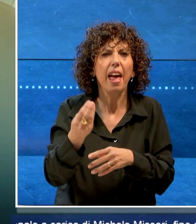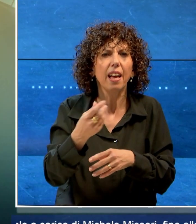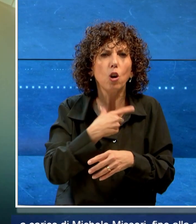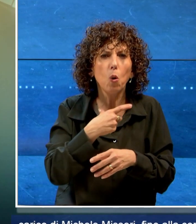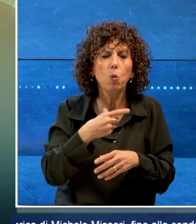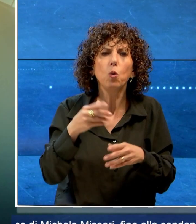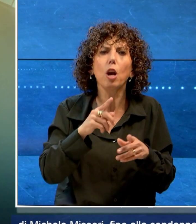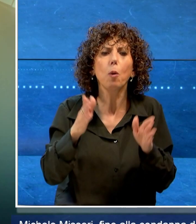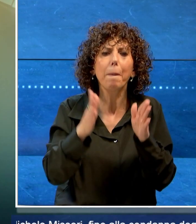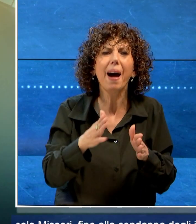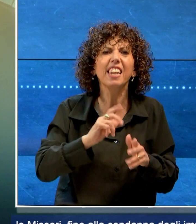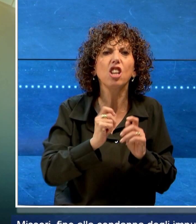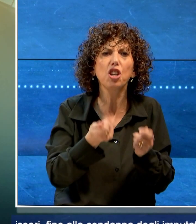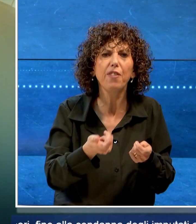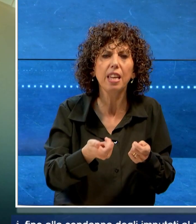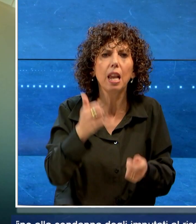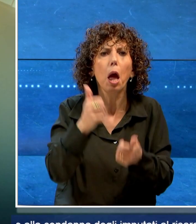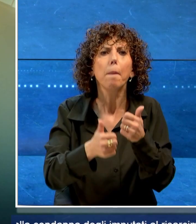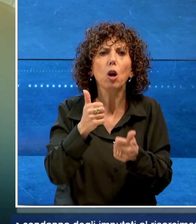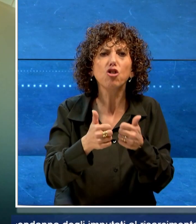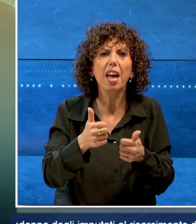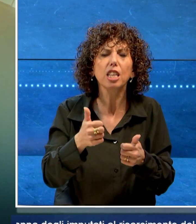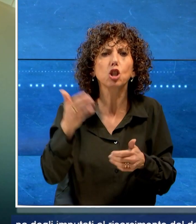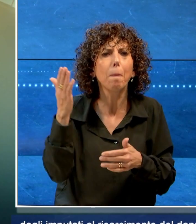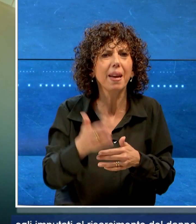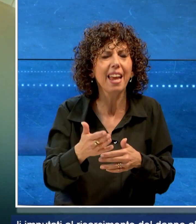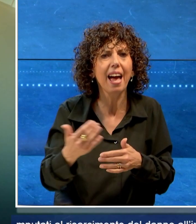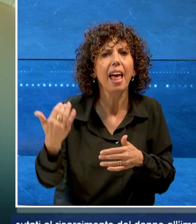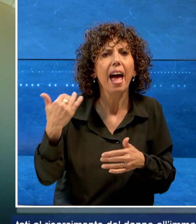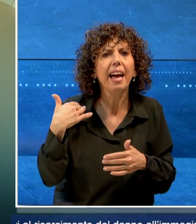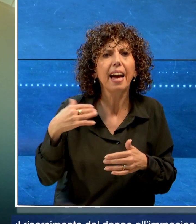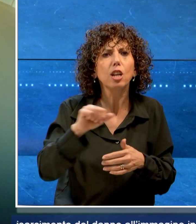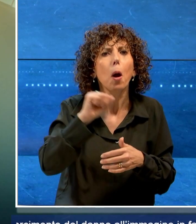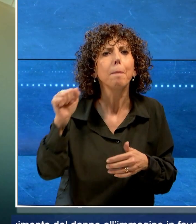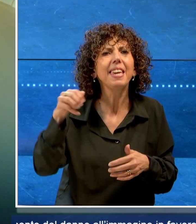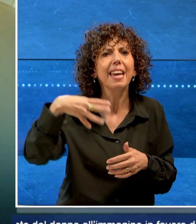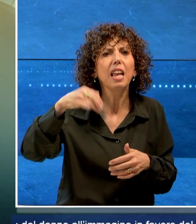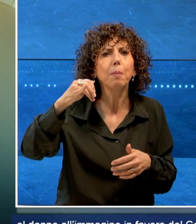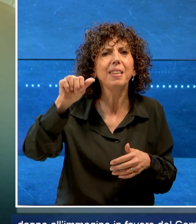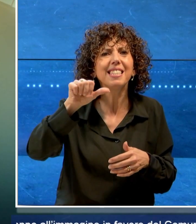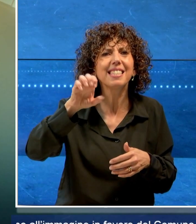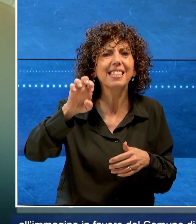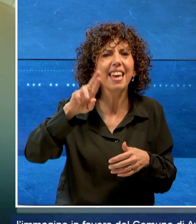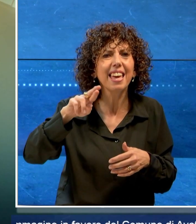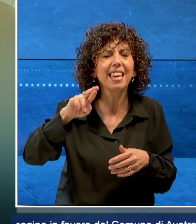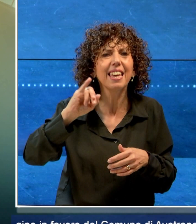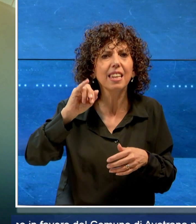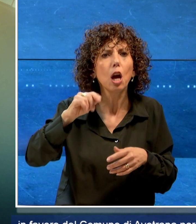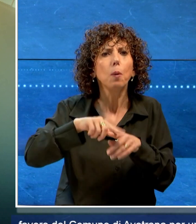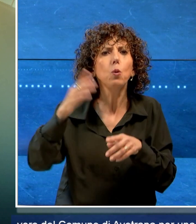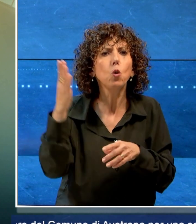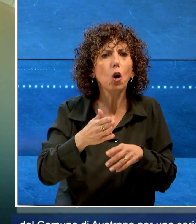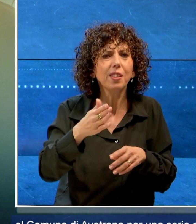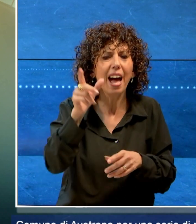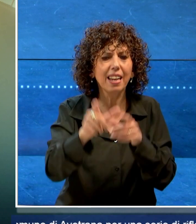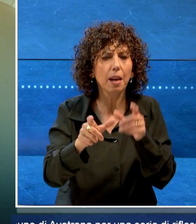parte civile nel processo penale a carico di Michele Misseri fino alla condanna degli imputati